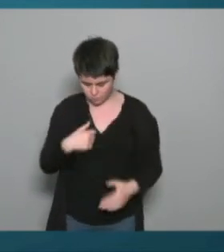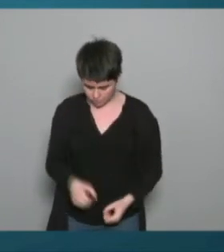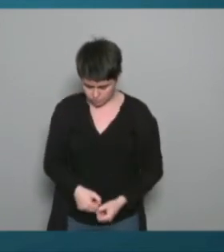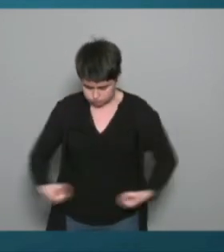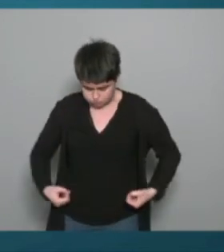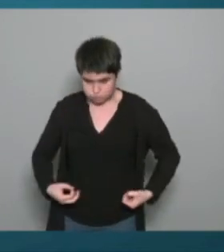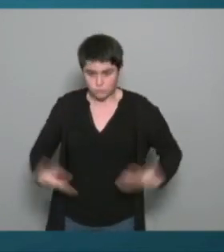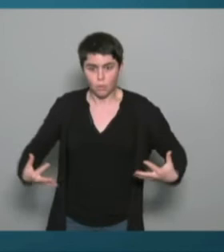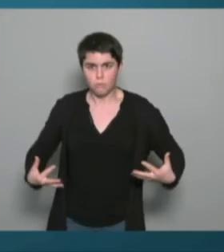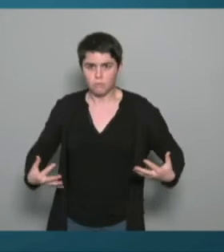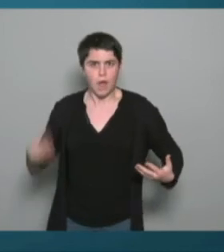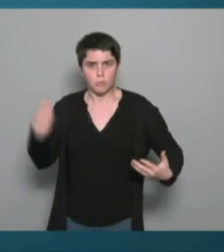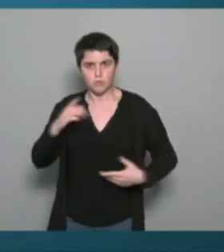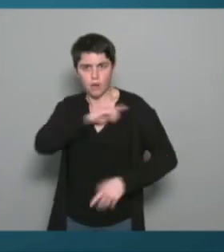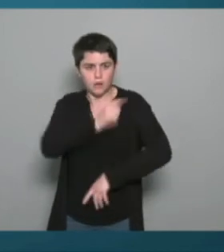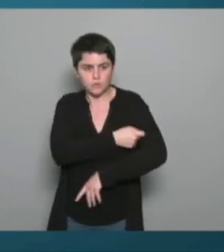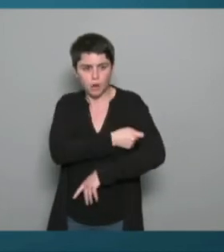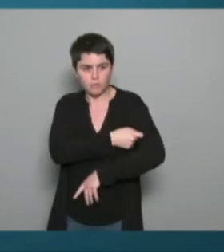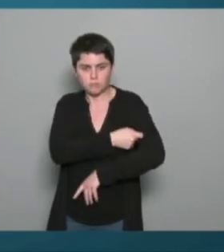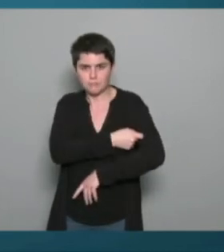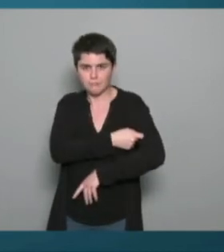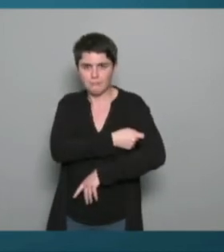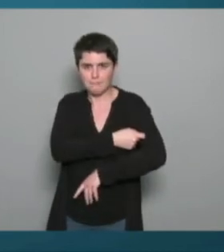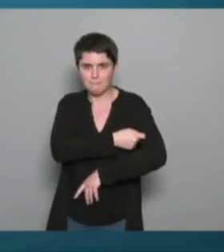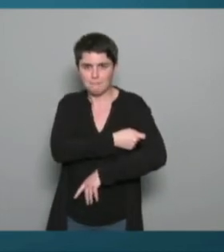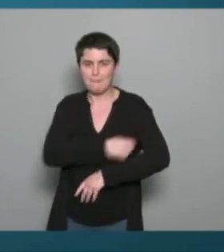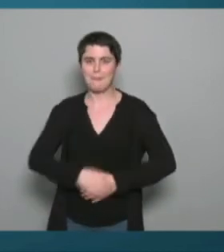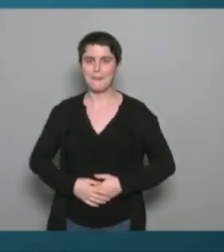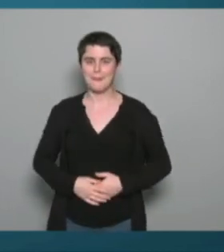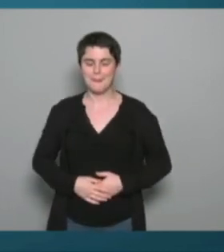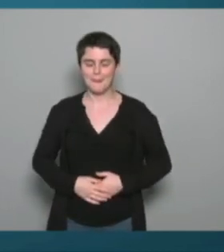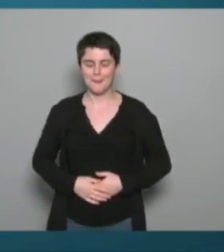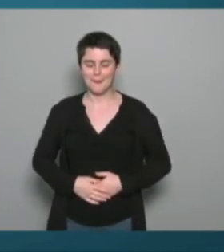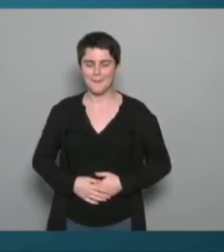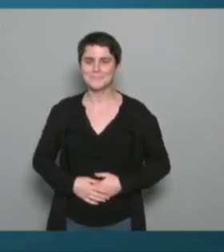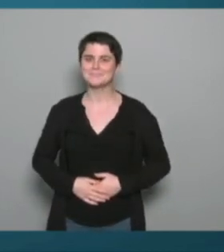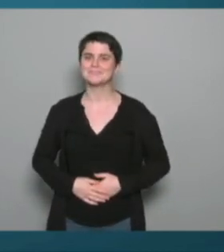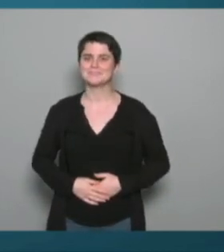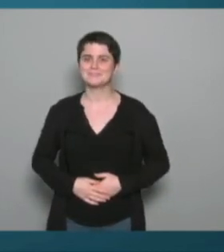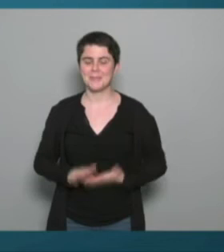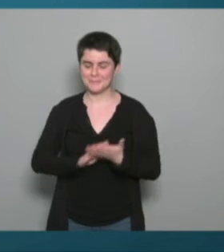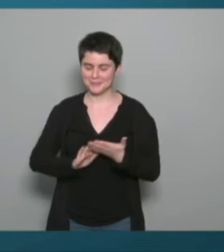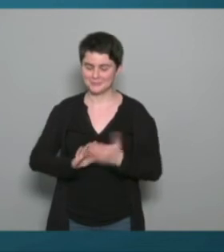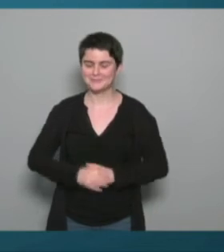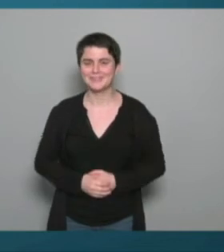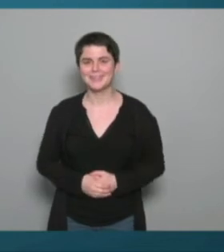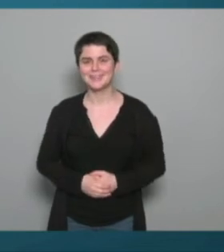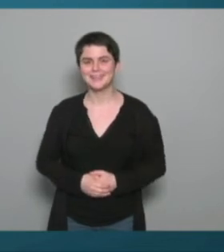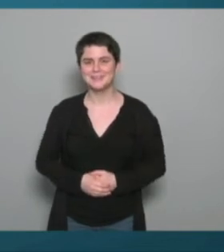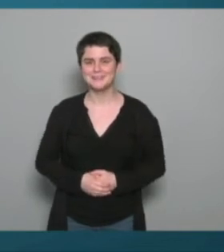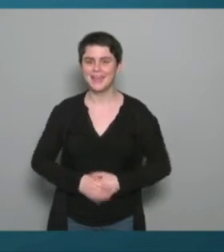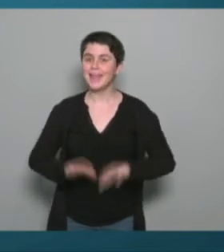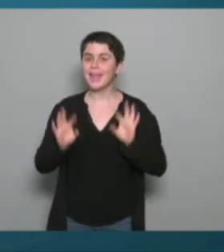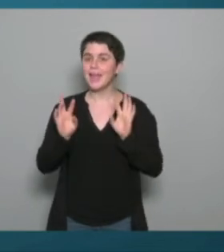qu'est-ce qui s'est passé voilà et effectivement il y tout un travail qui a été fait autour de ces problématiques et de ces questionnements